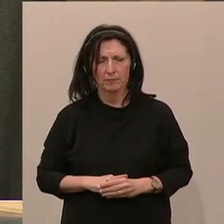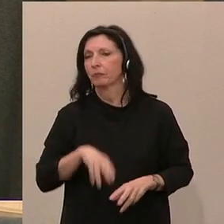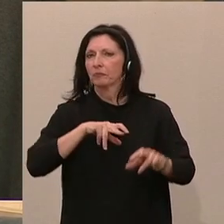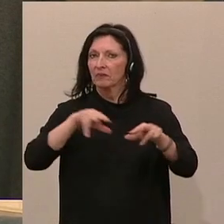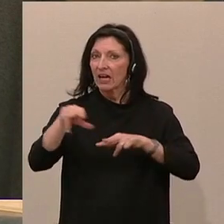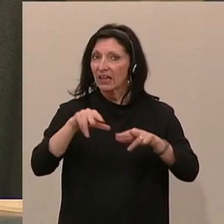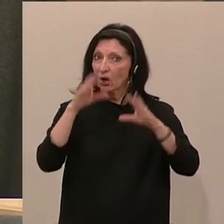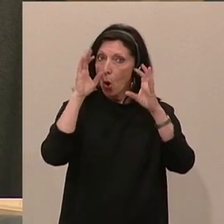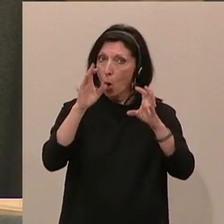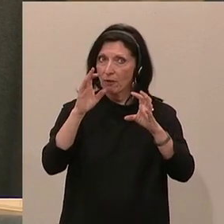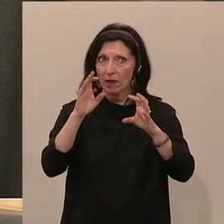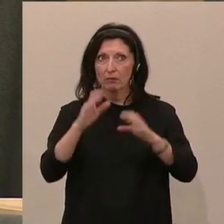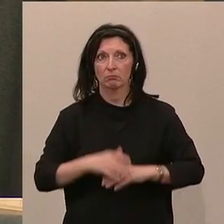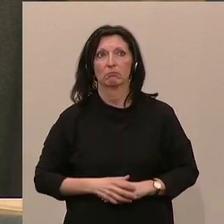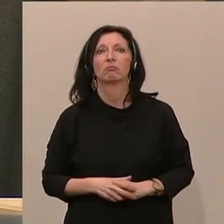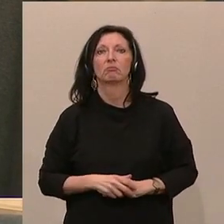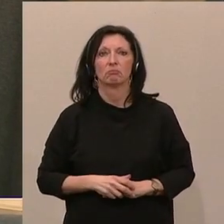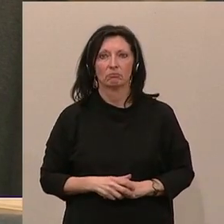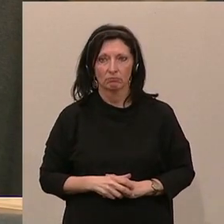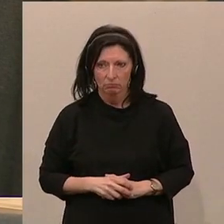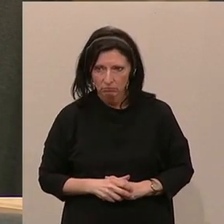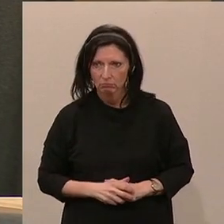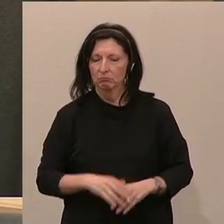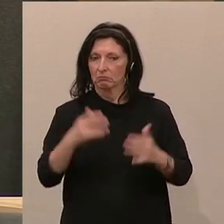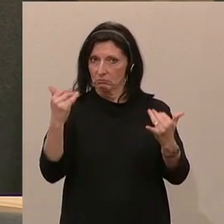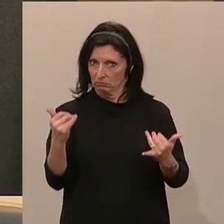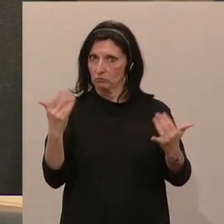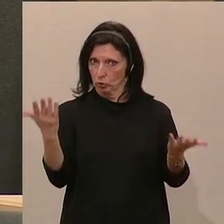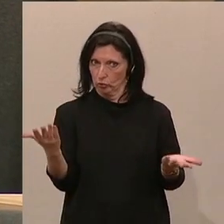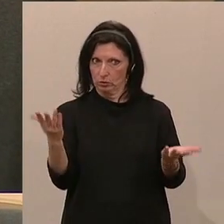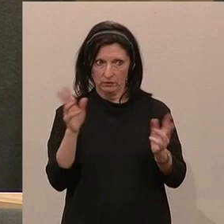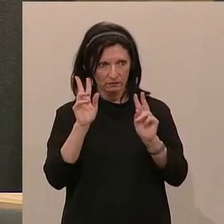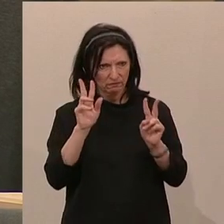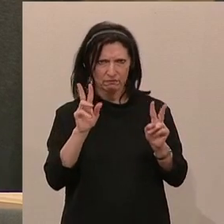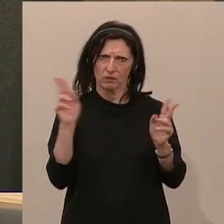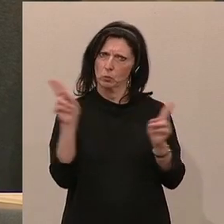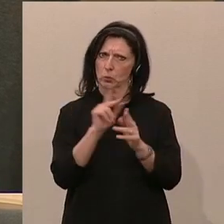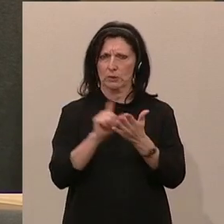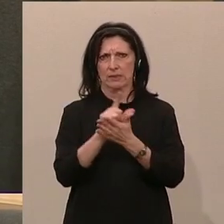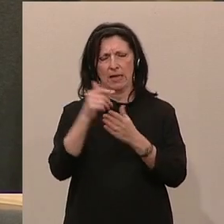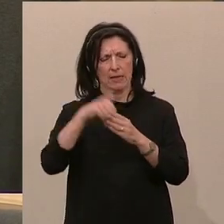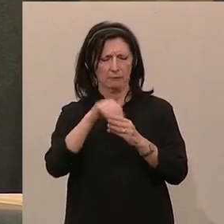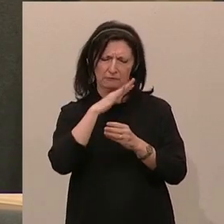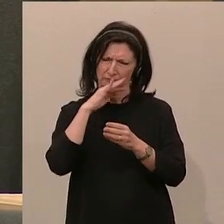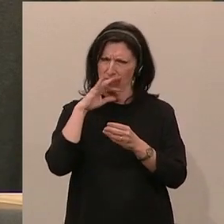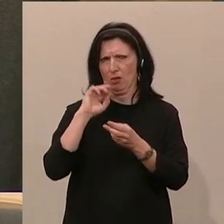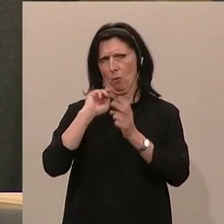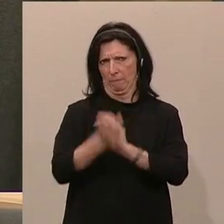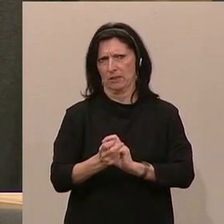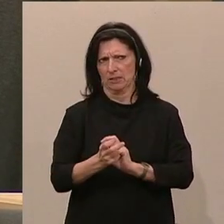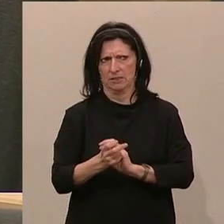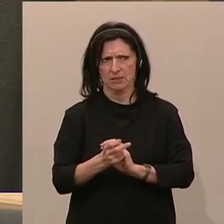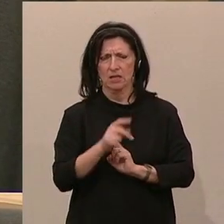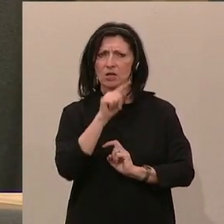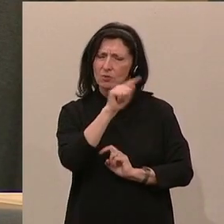Regierung von ÖVP hat hier wirklich in kurzer Zeit ganz, ganz viel umgesetzt. Und die Frage,